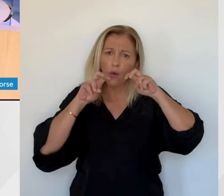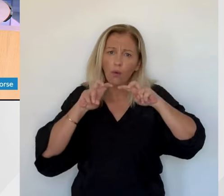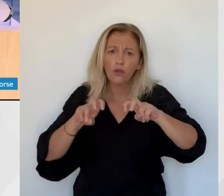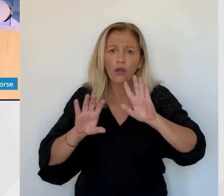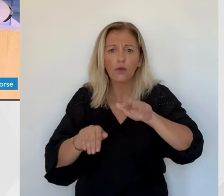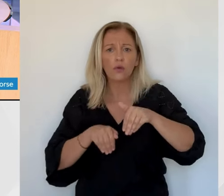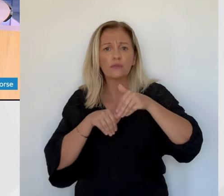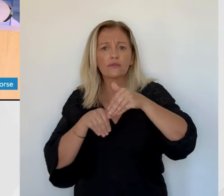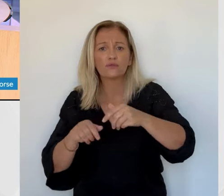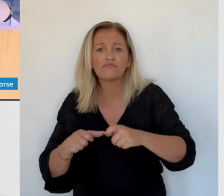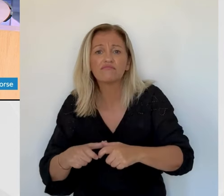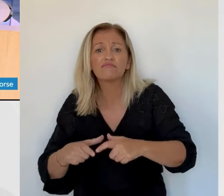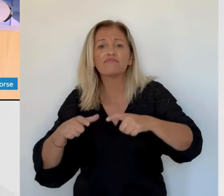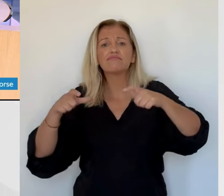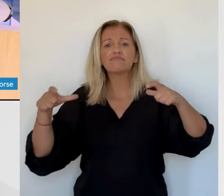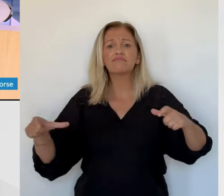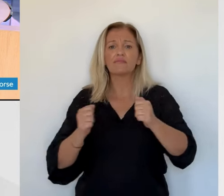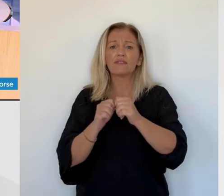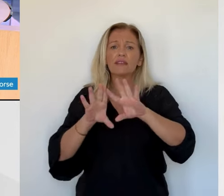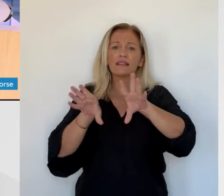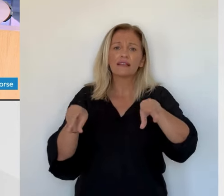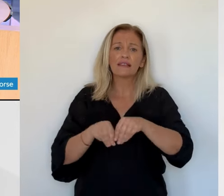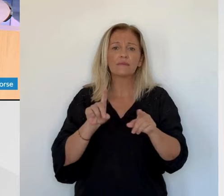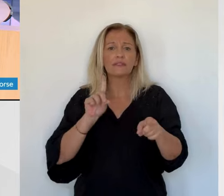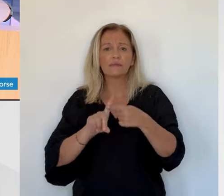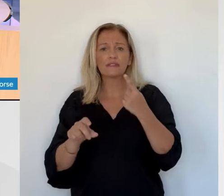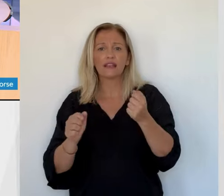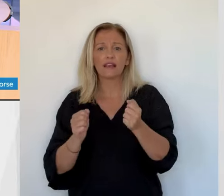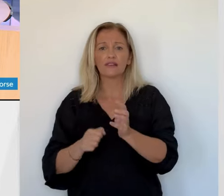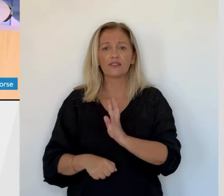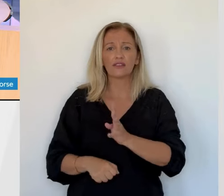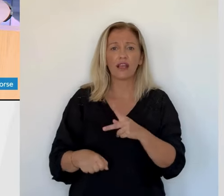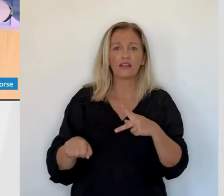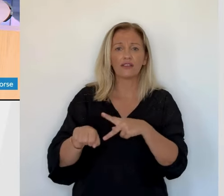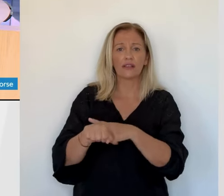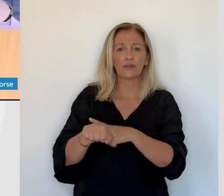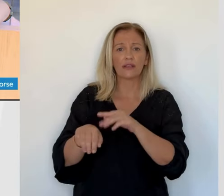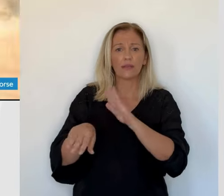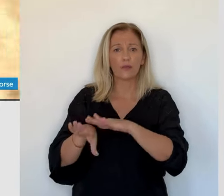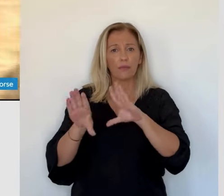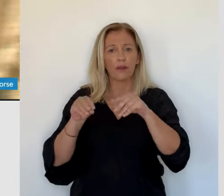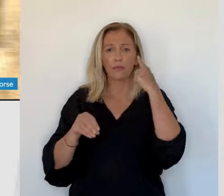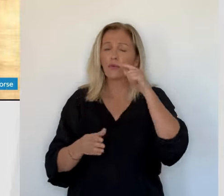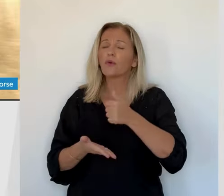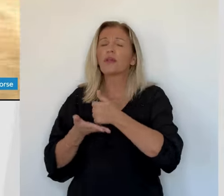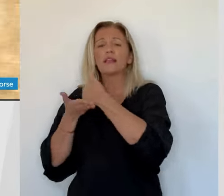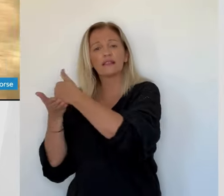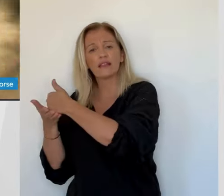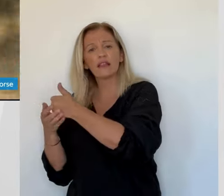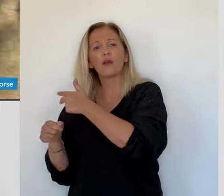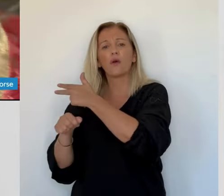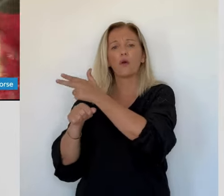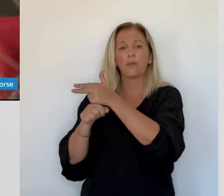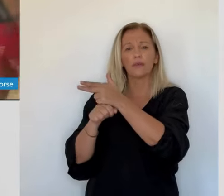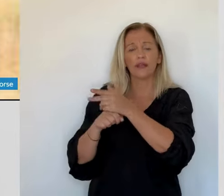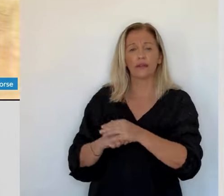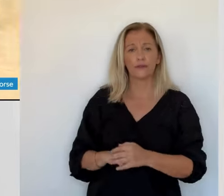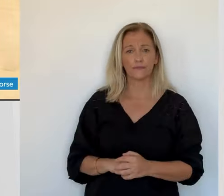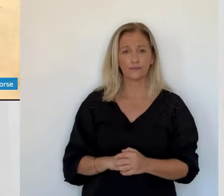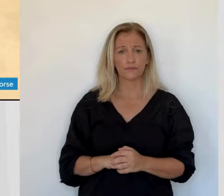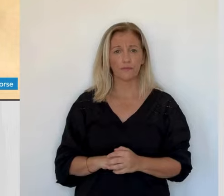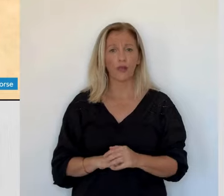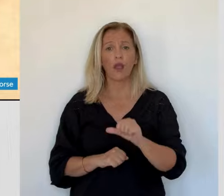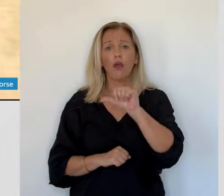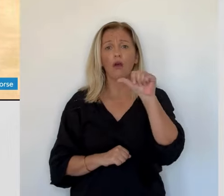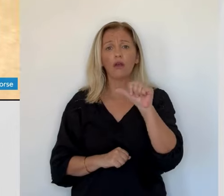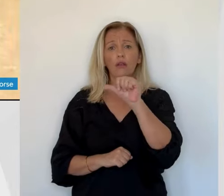soutenue par la population. Jennifer Capay, Marion Fiam et Yann Bénard. Après une première battue infructueuse la